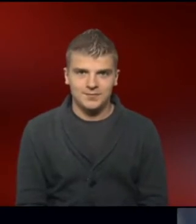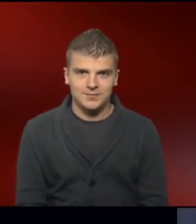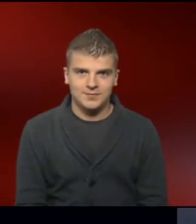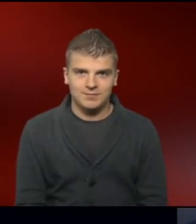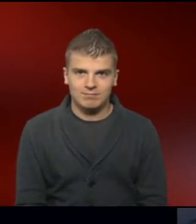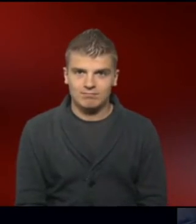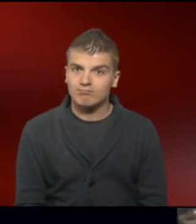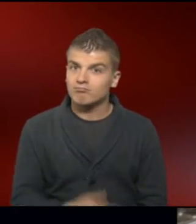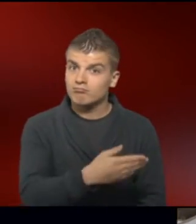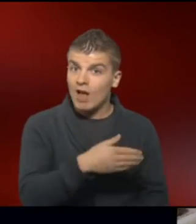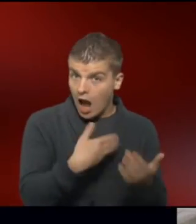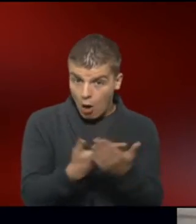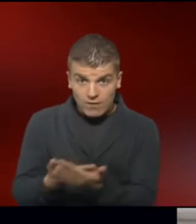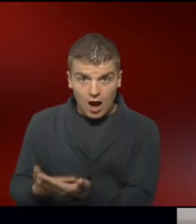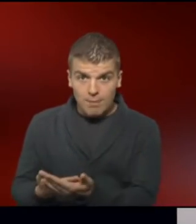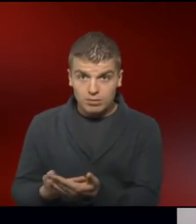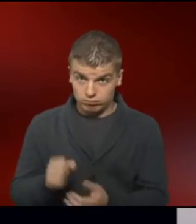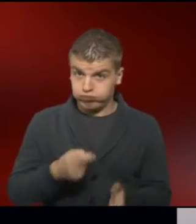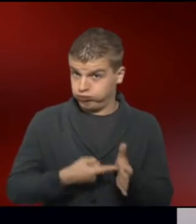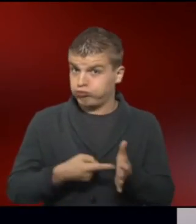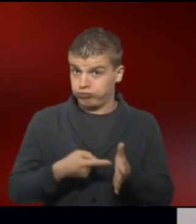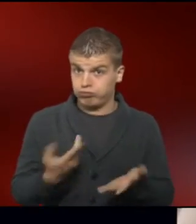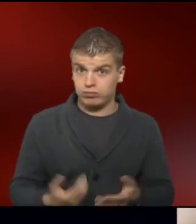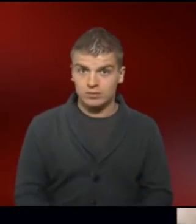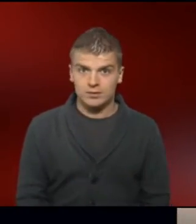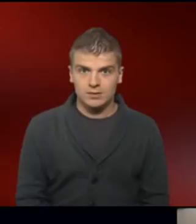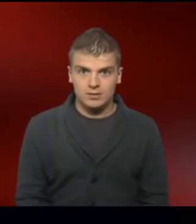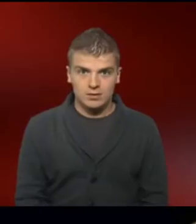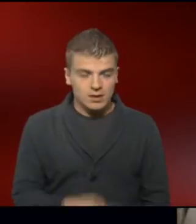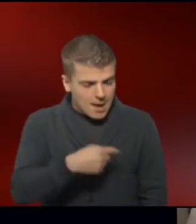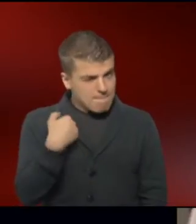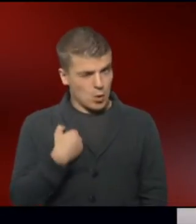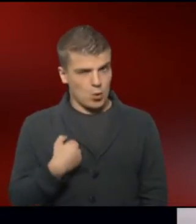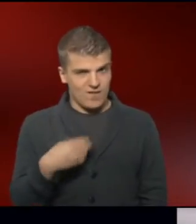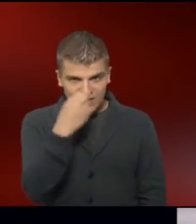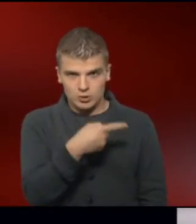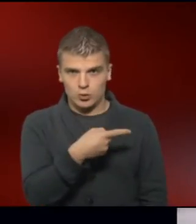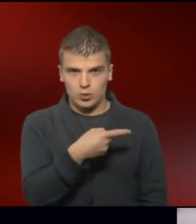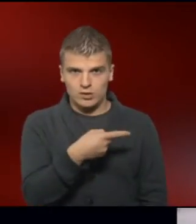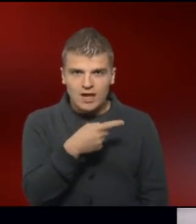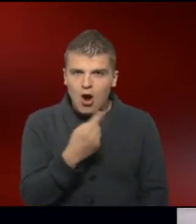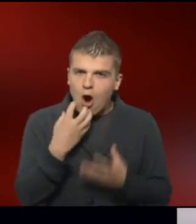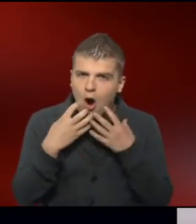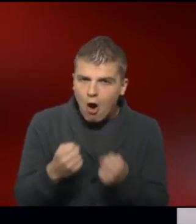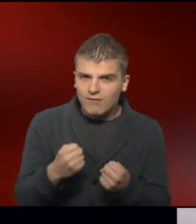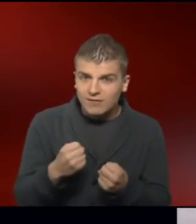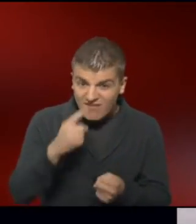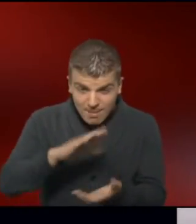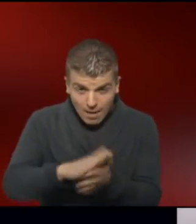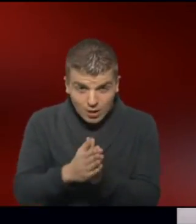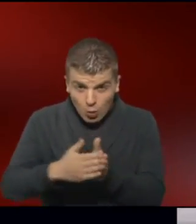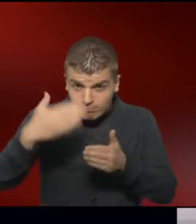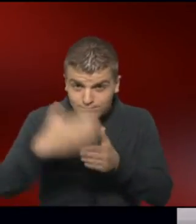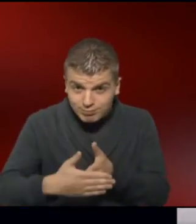Diese Aufgaben sind für Johanna eine Herausforderung. Sie gibt sich Mühe. Sie hofft, hier am Ende des Praktikums eine